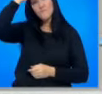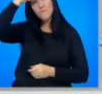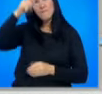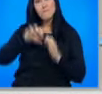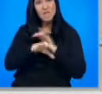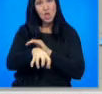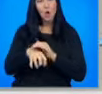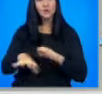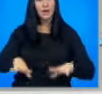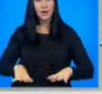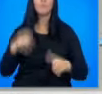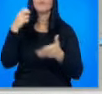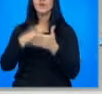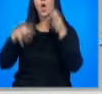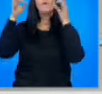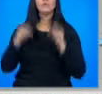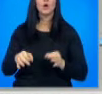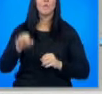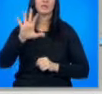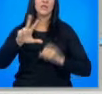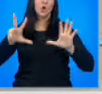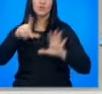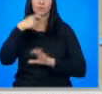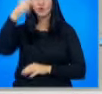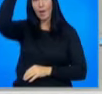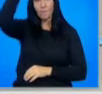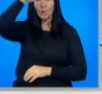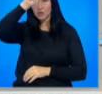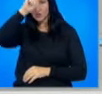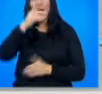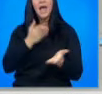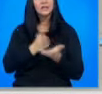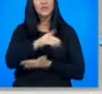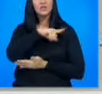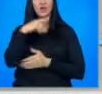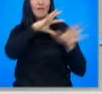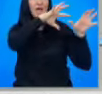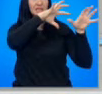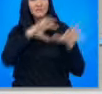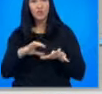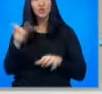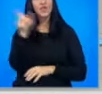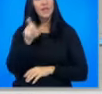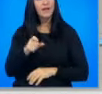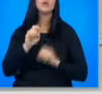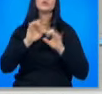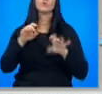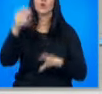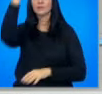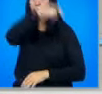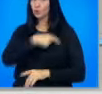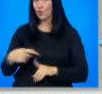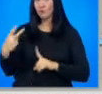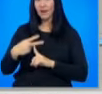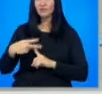Вече е потвърдено и официално 58-годишна българка и сред жертвите на свлачещето в Италия. Това съобщиха за